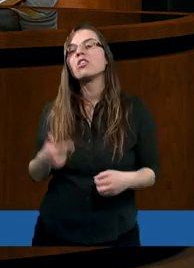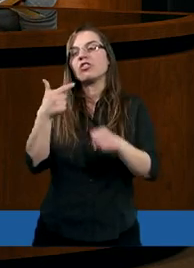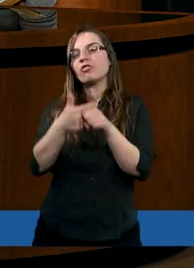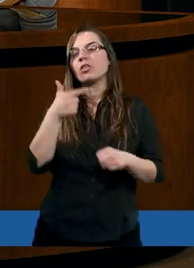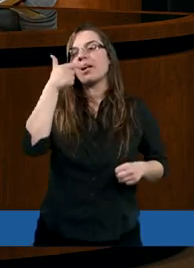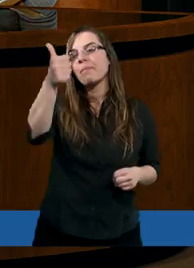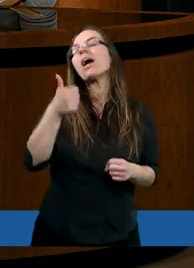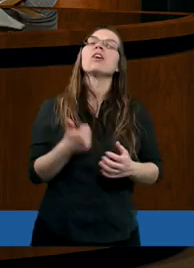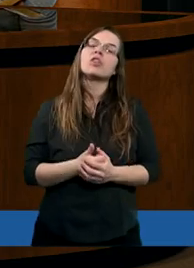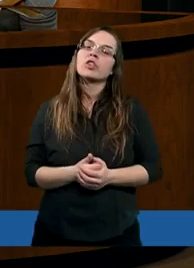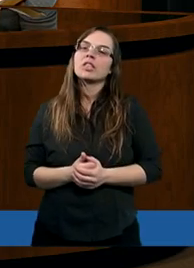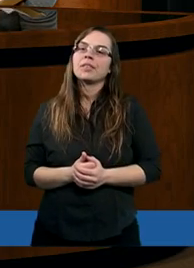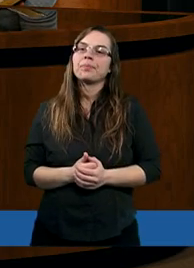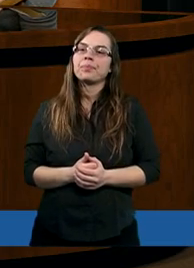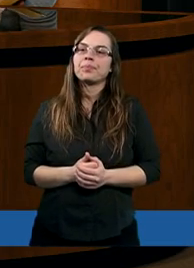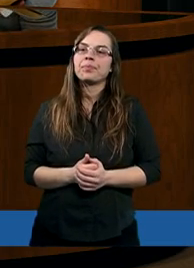XXI.